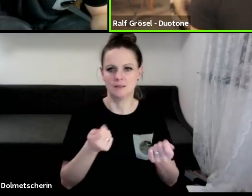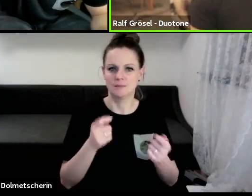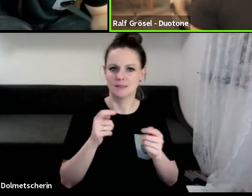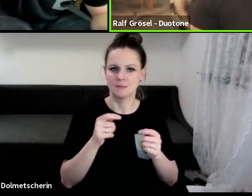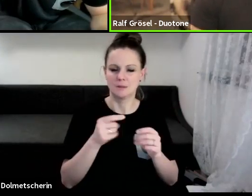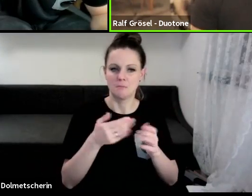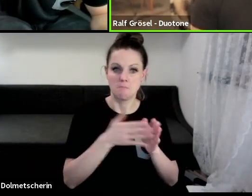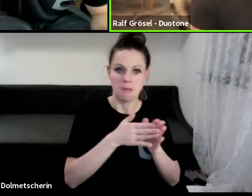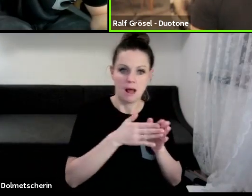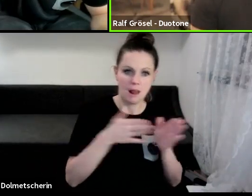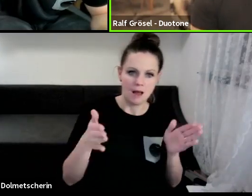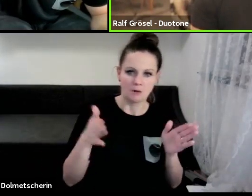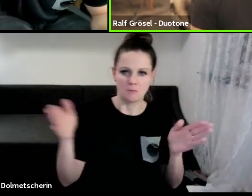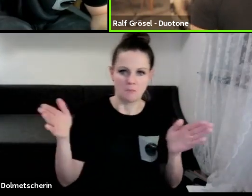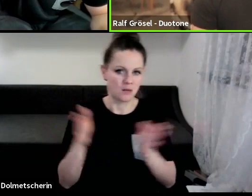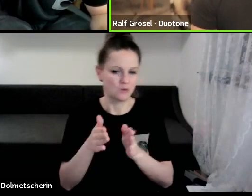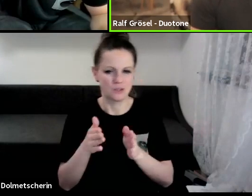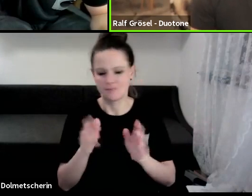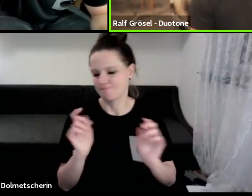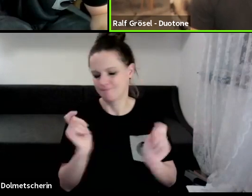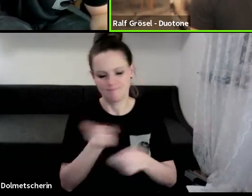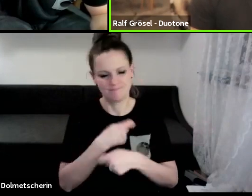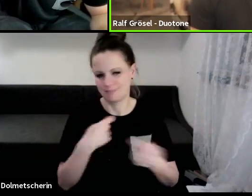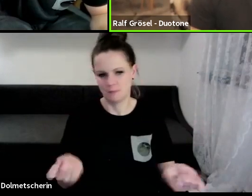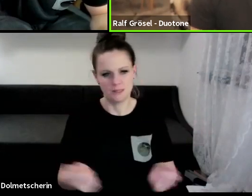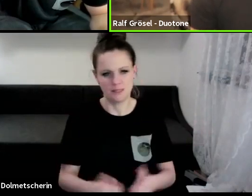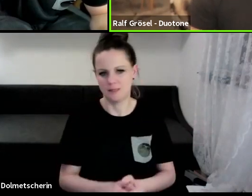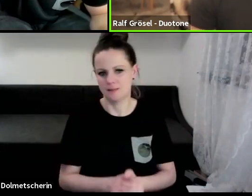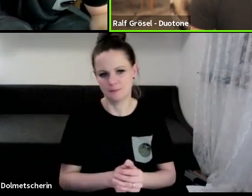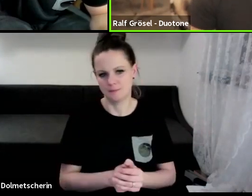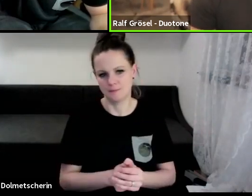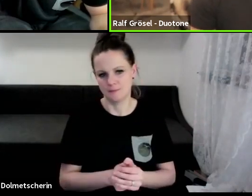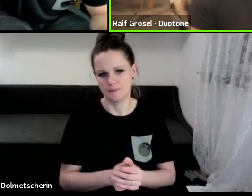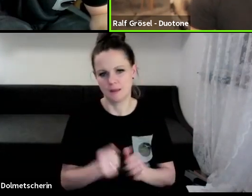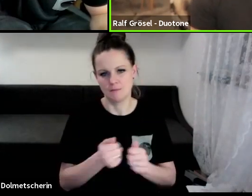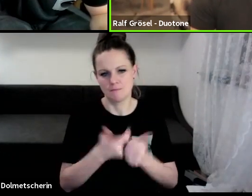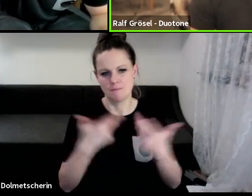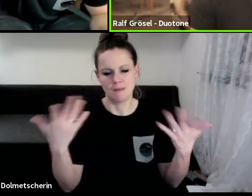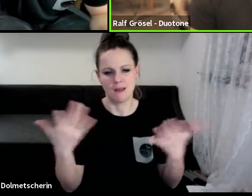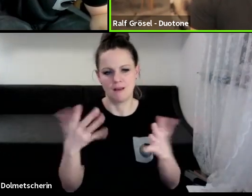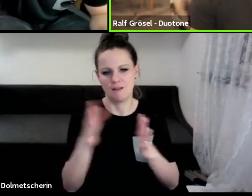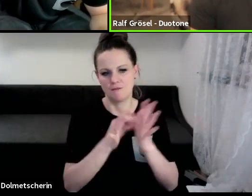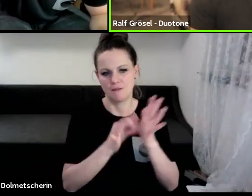das andere ist länger lang in der Luft. Das ist wirklich eine Frage von mehreren Variablen.